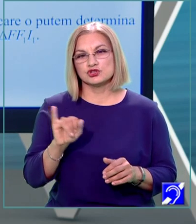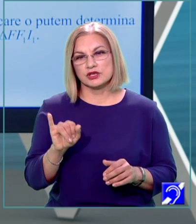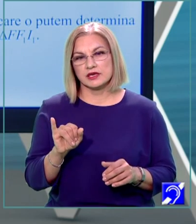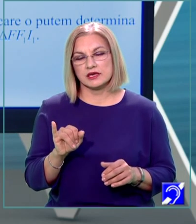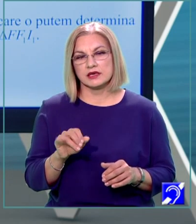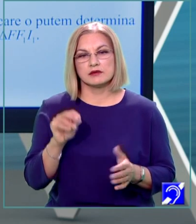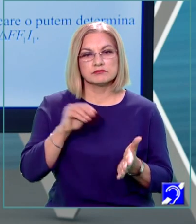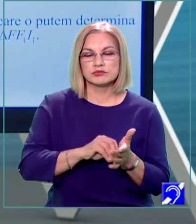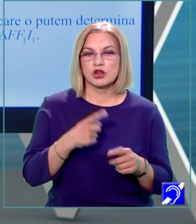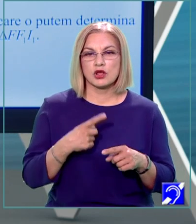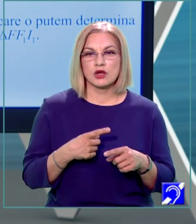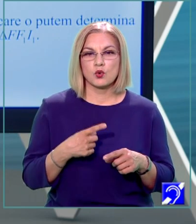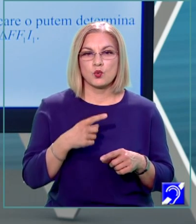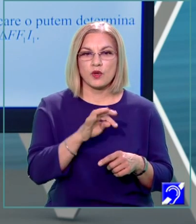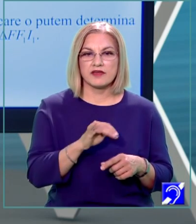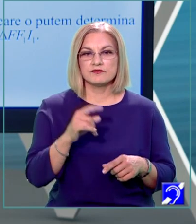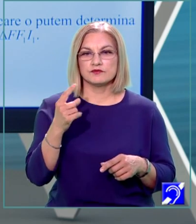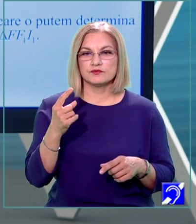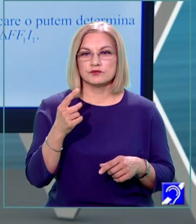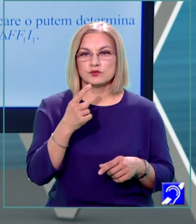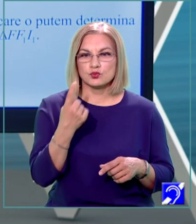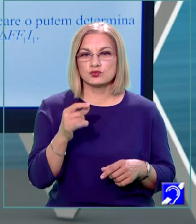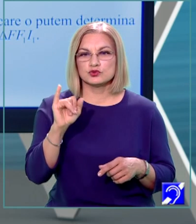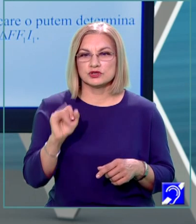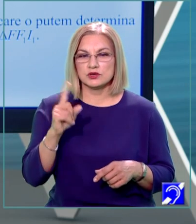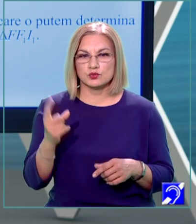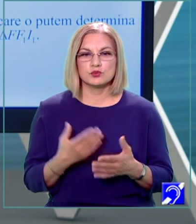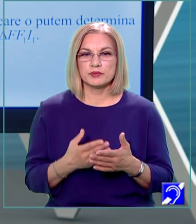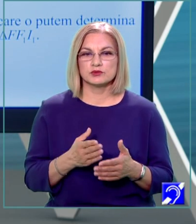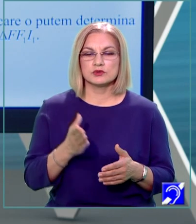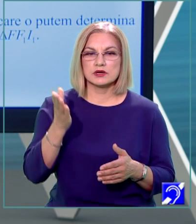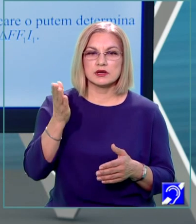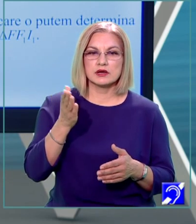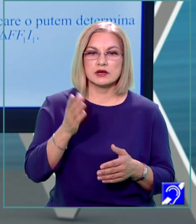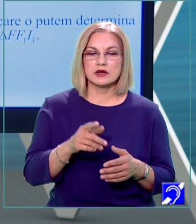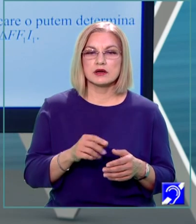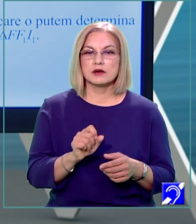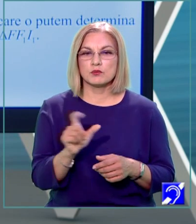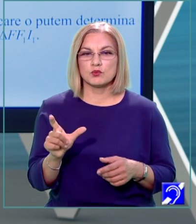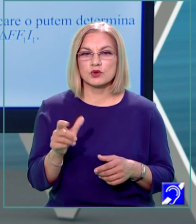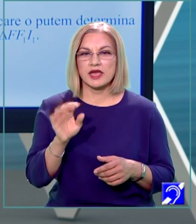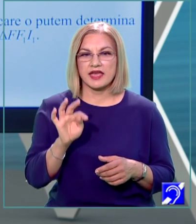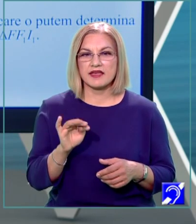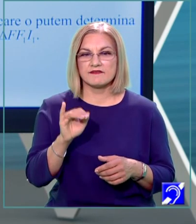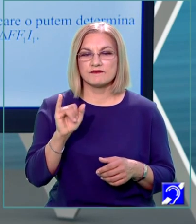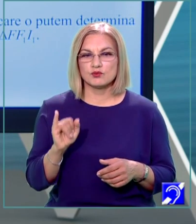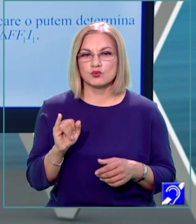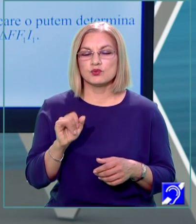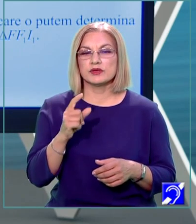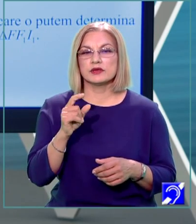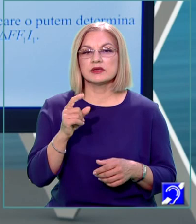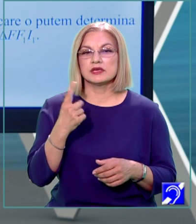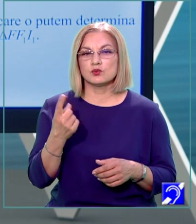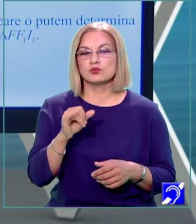F1 și I1, întrucât muchia FI și F1 I1 s-ar suprapune în